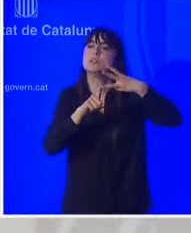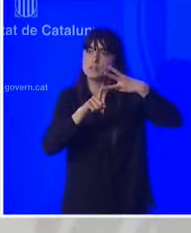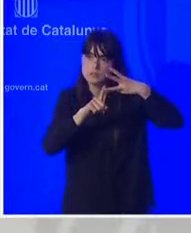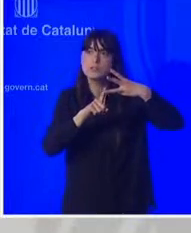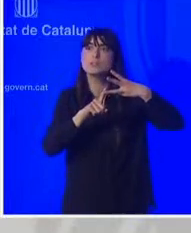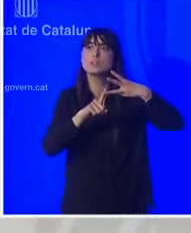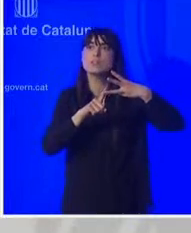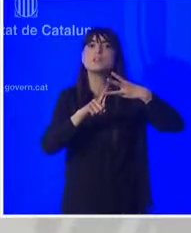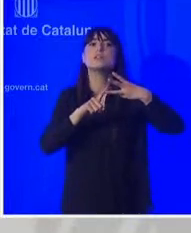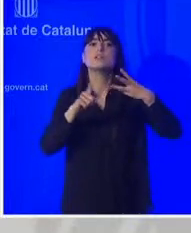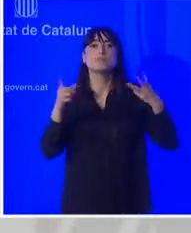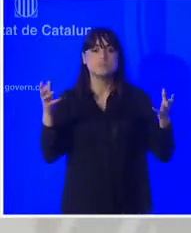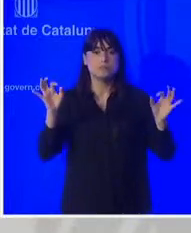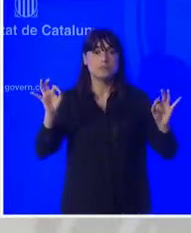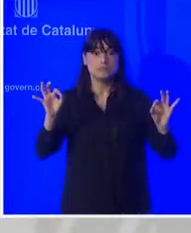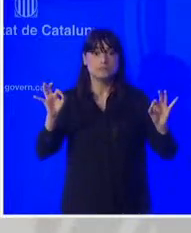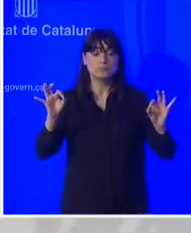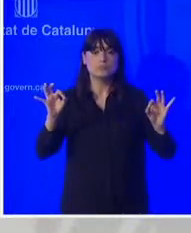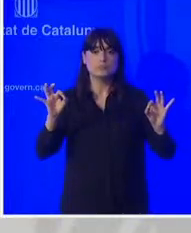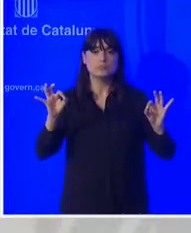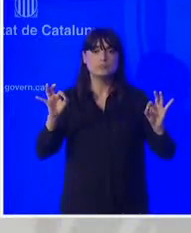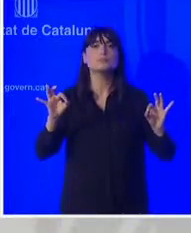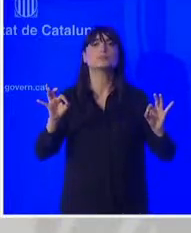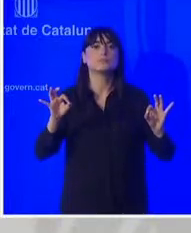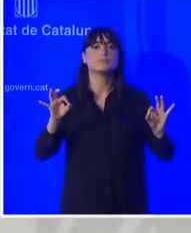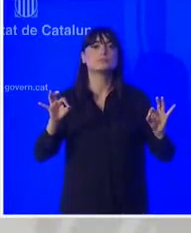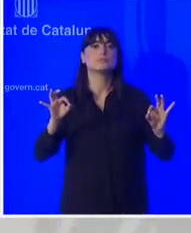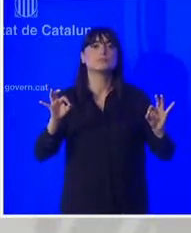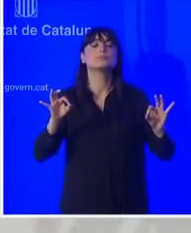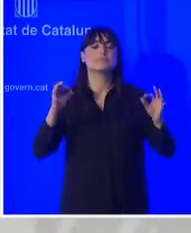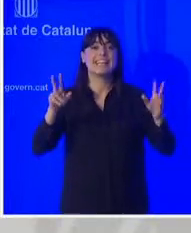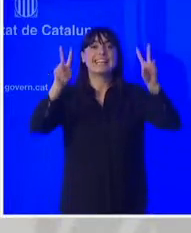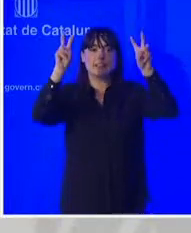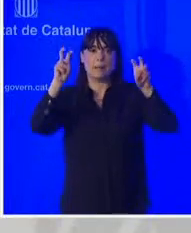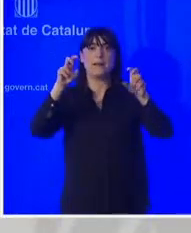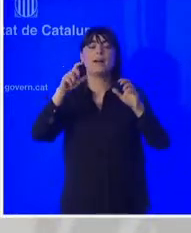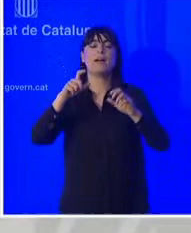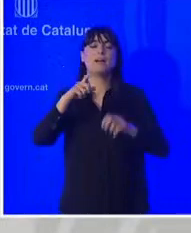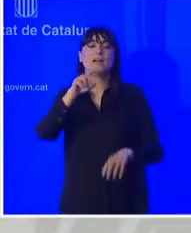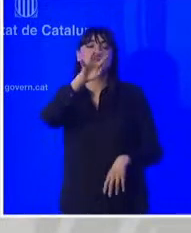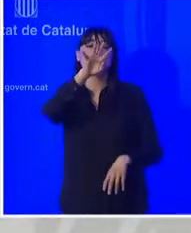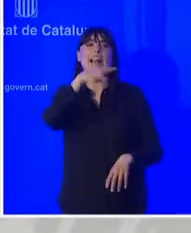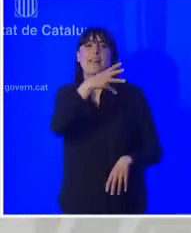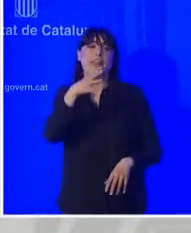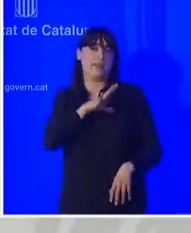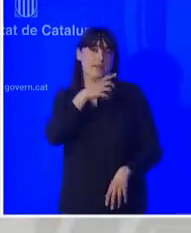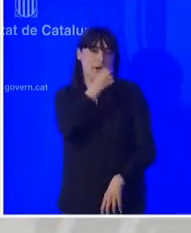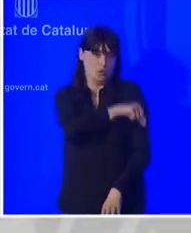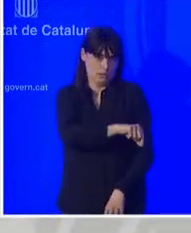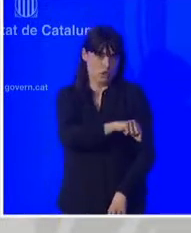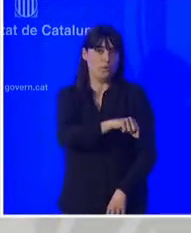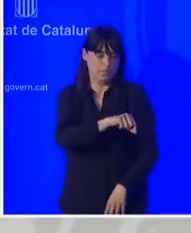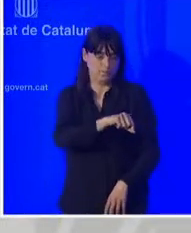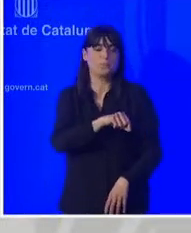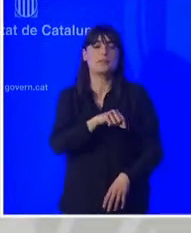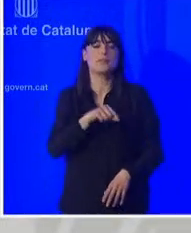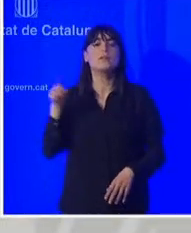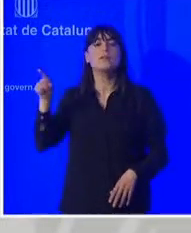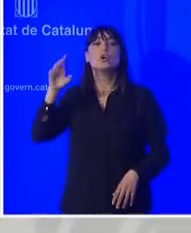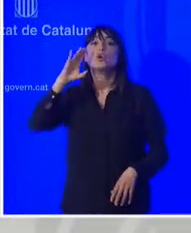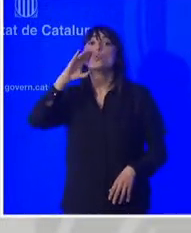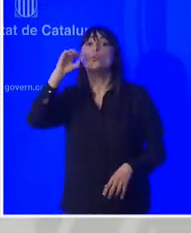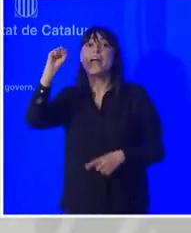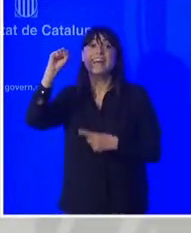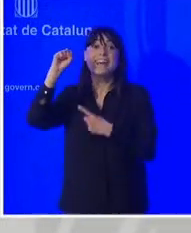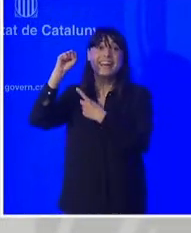o no, però ja que avui també es planteja l'estratègia del Govern sobre vacunació, quin és el criteri del Govern sobre la proposta de llibrar patents de les vacunes